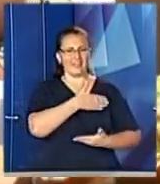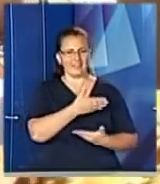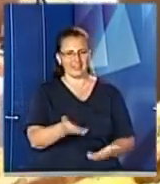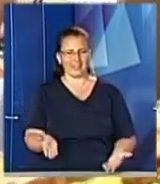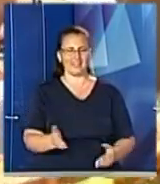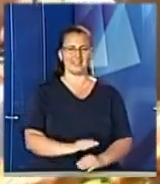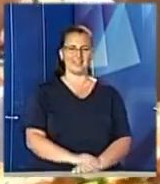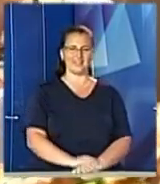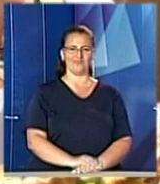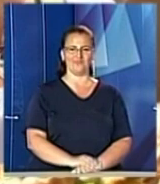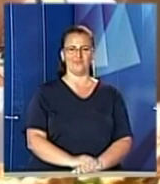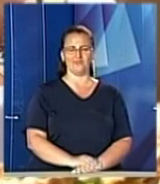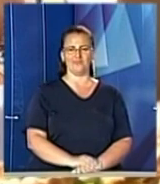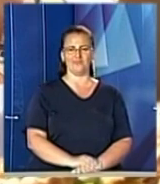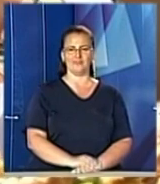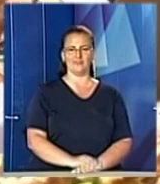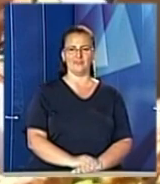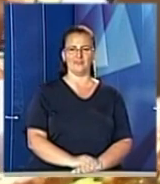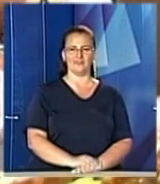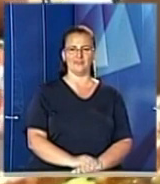Мартенко, Андрій Ролюк – Новини.